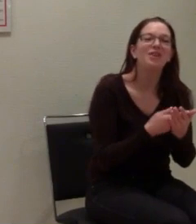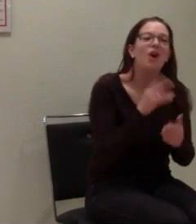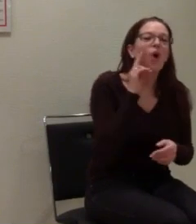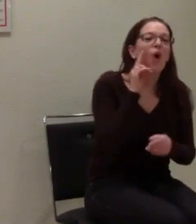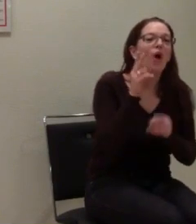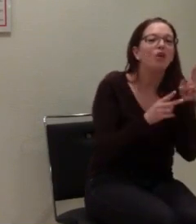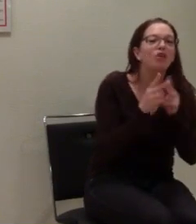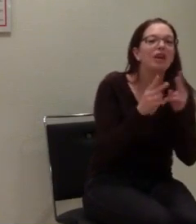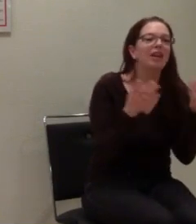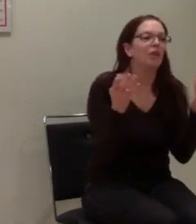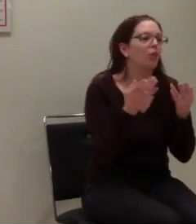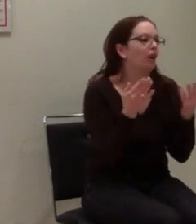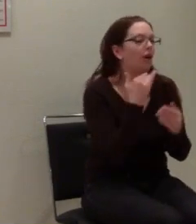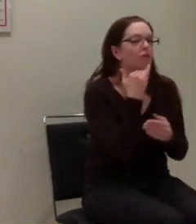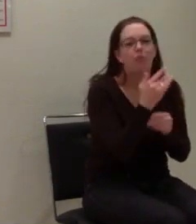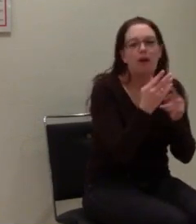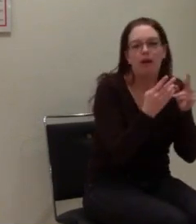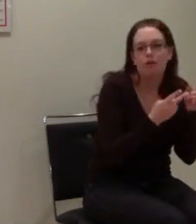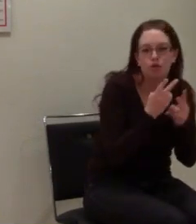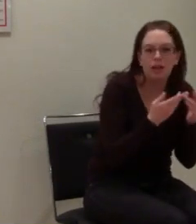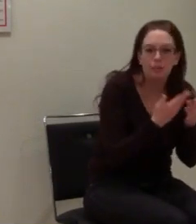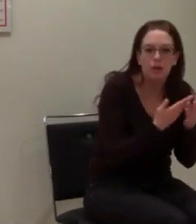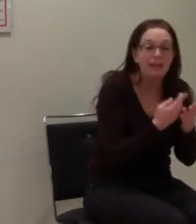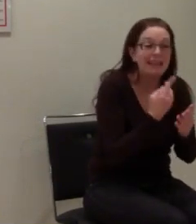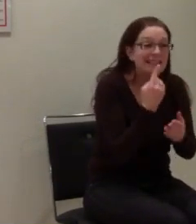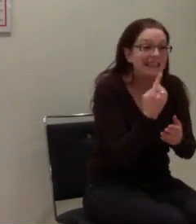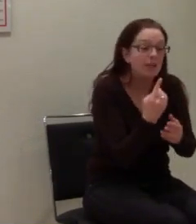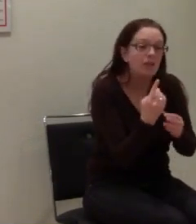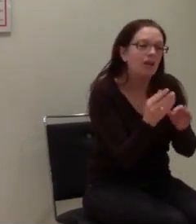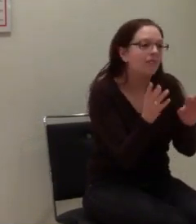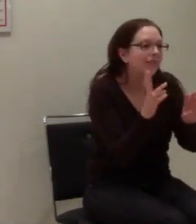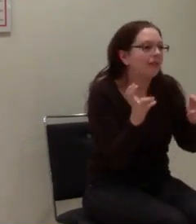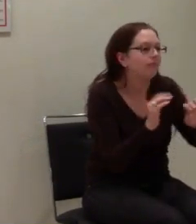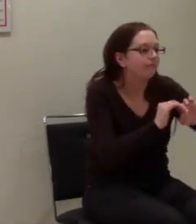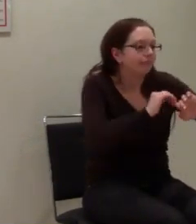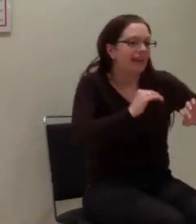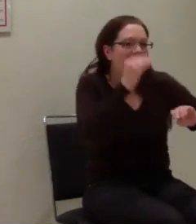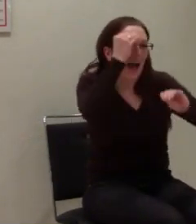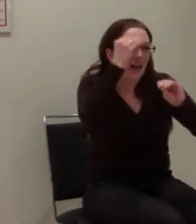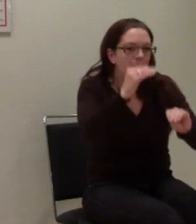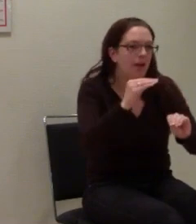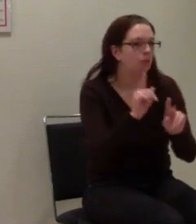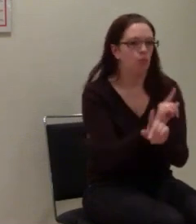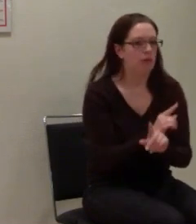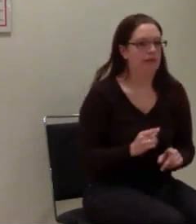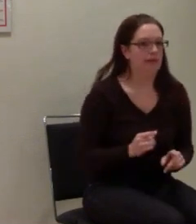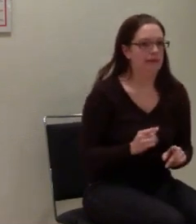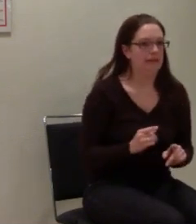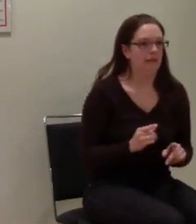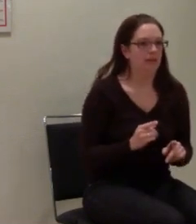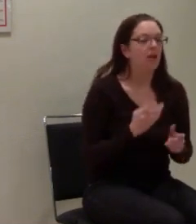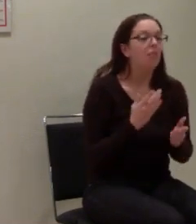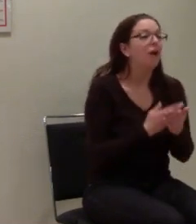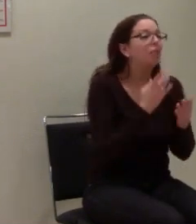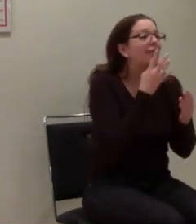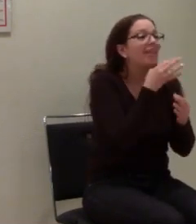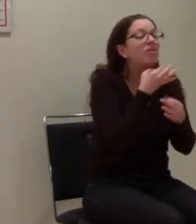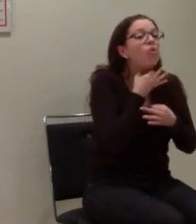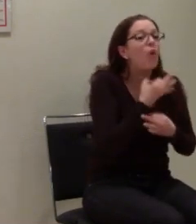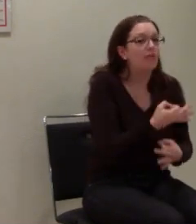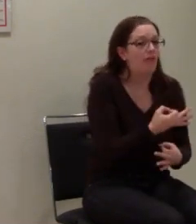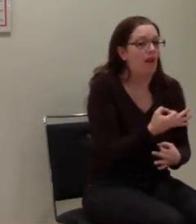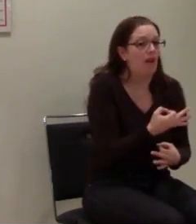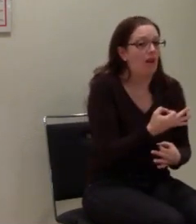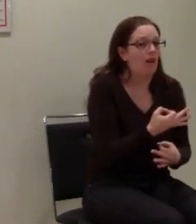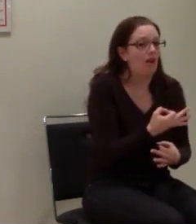Sie müssen sich nicht zwingend anmelden. Die Gesetzeslage, die wir ausnutzen, damit wir eben eine Ortung durchführen können, basiert auf der